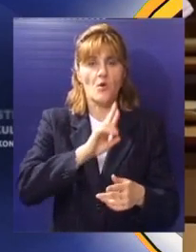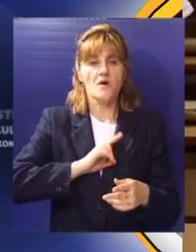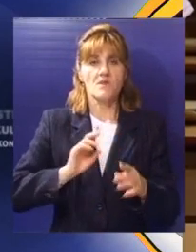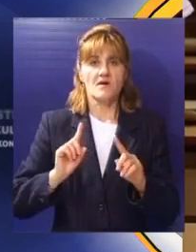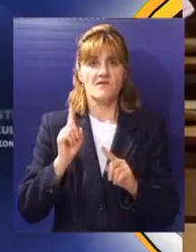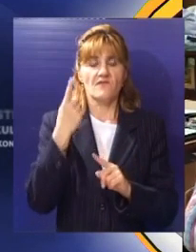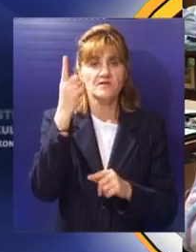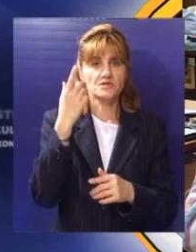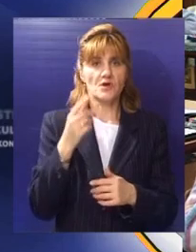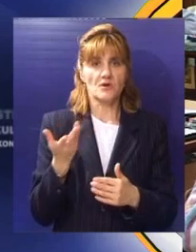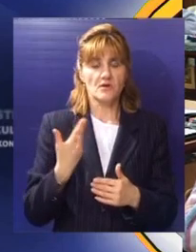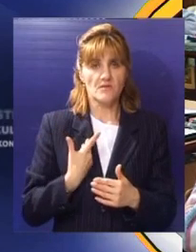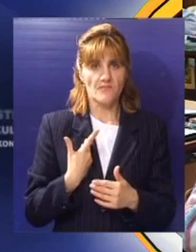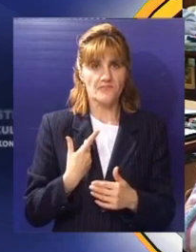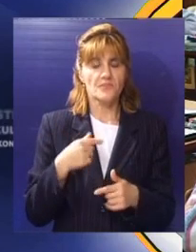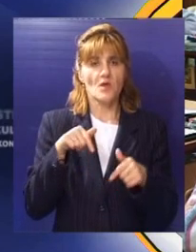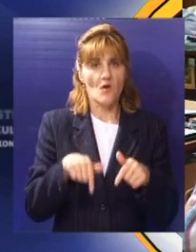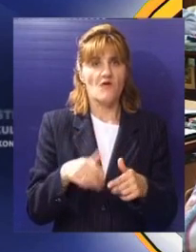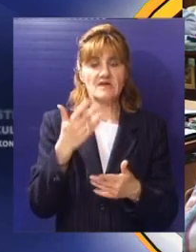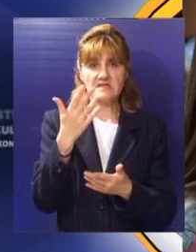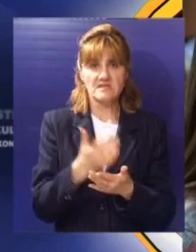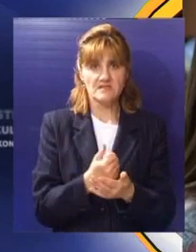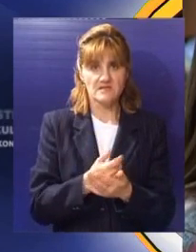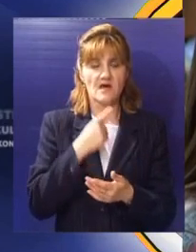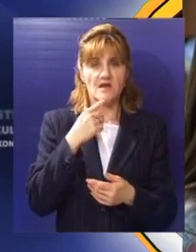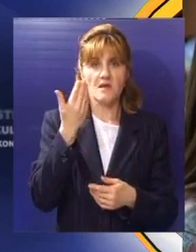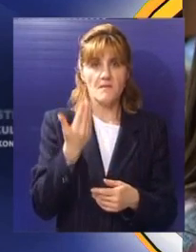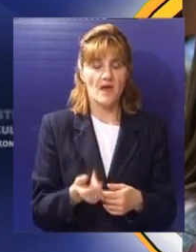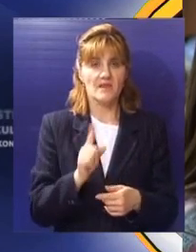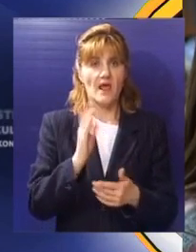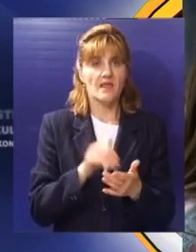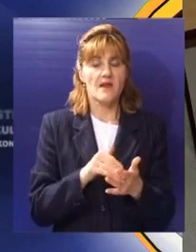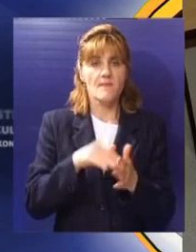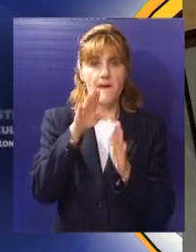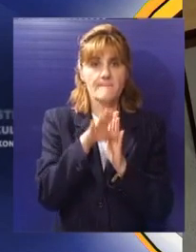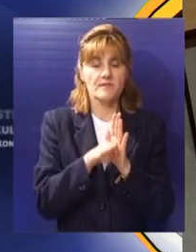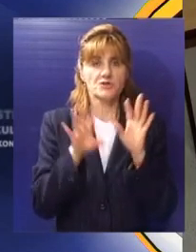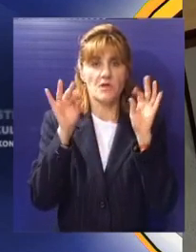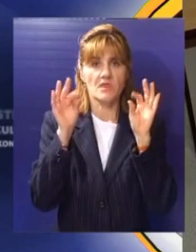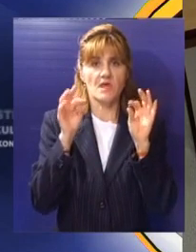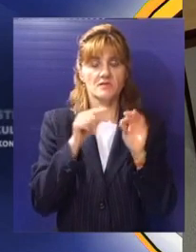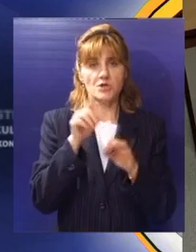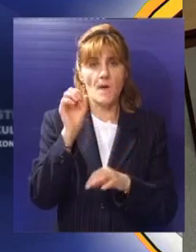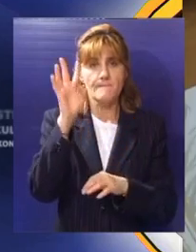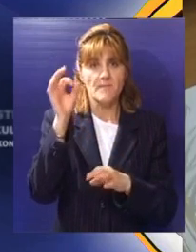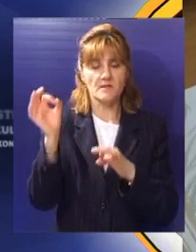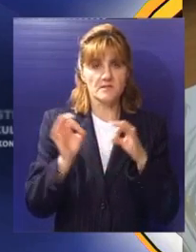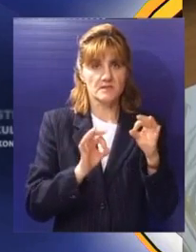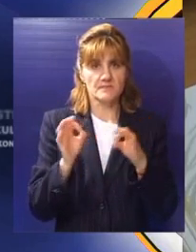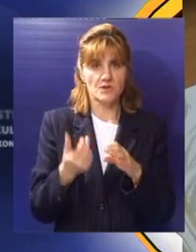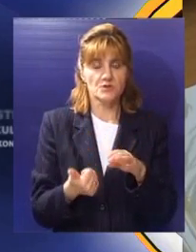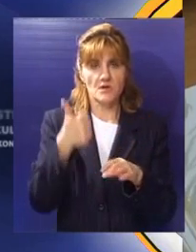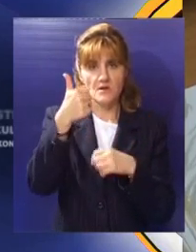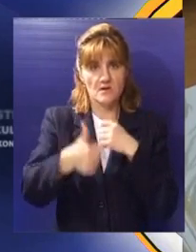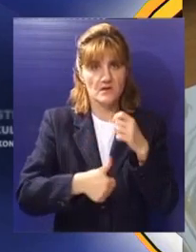postižu bolje rezultate rada. Oni navode da zarada u narednih pet godine ne smije biti niža od 10 do 15 odsto godišnje, pod uslovima